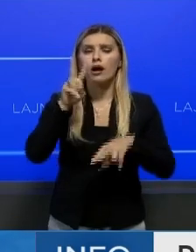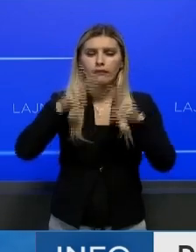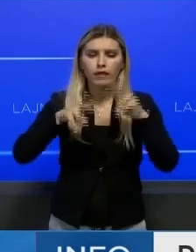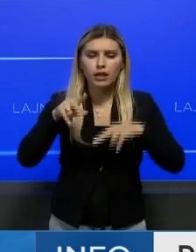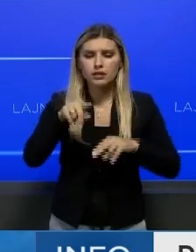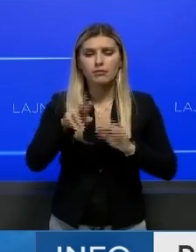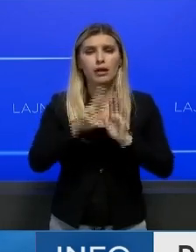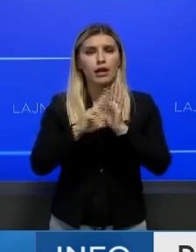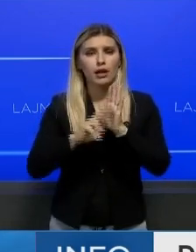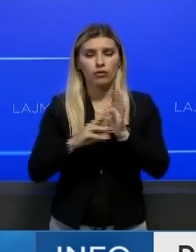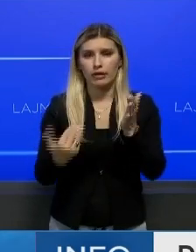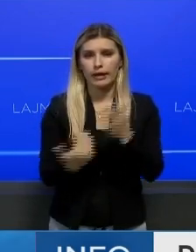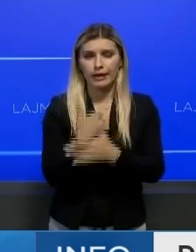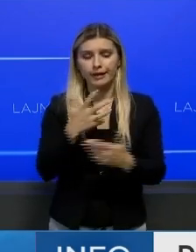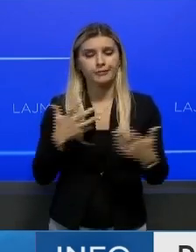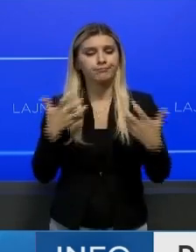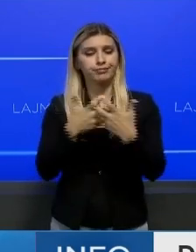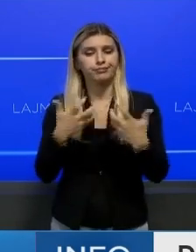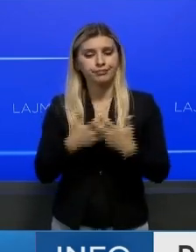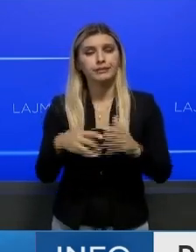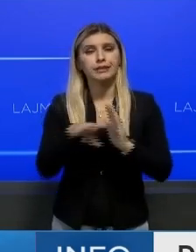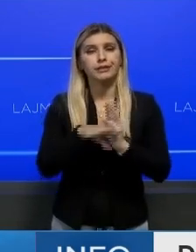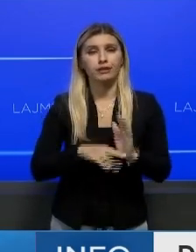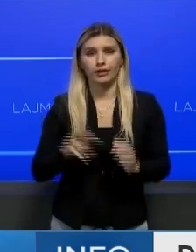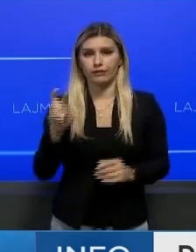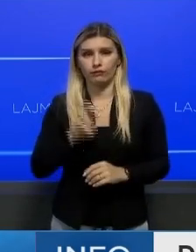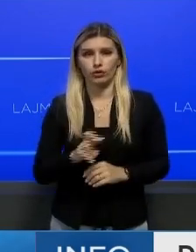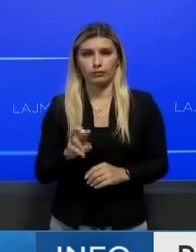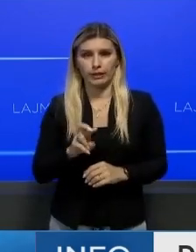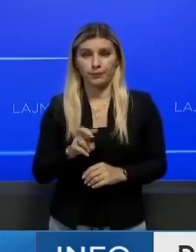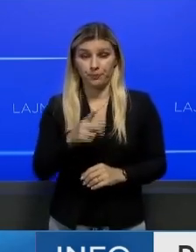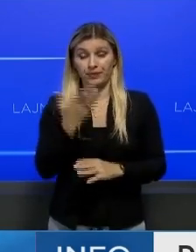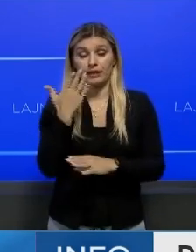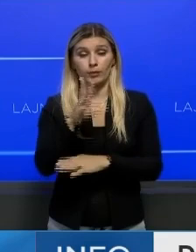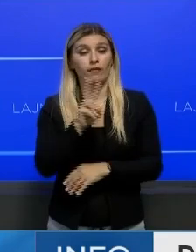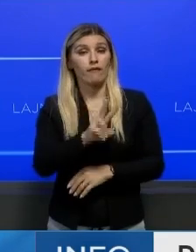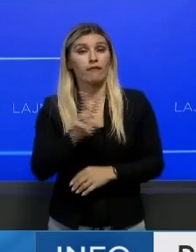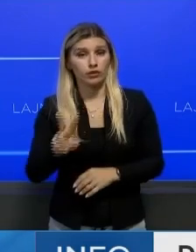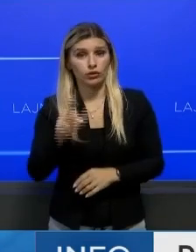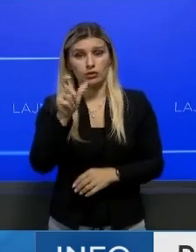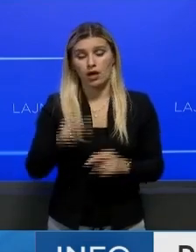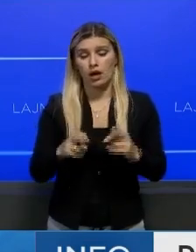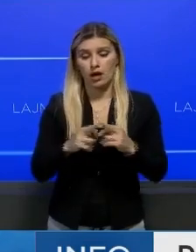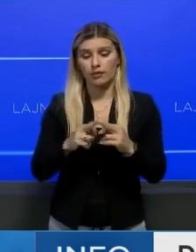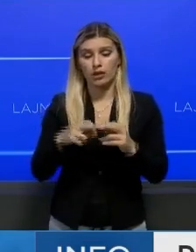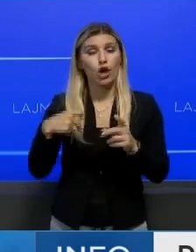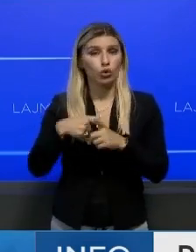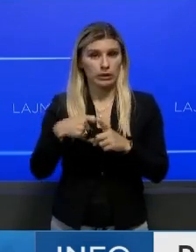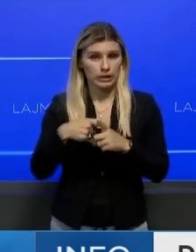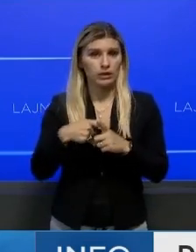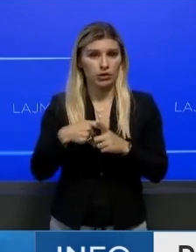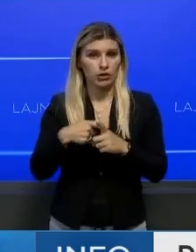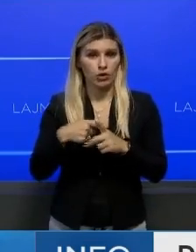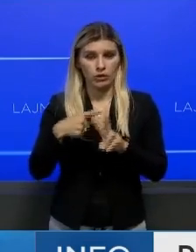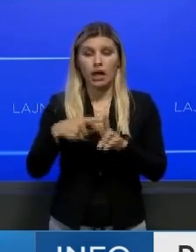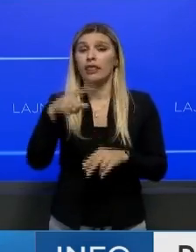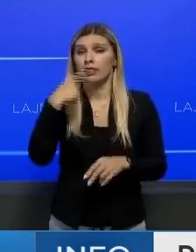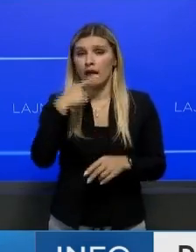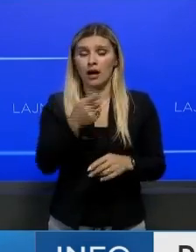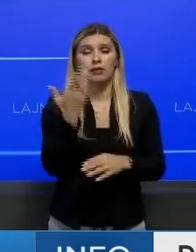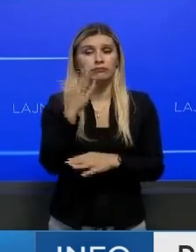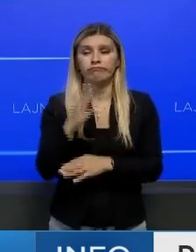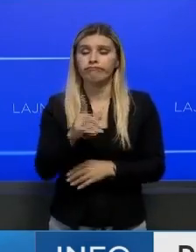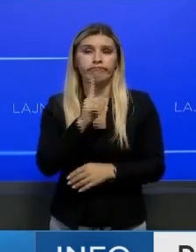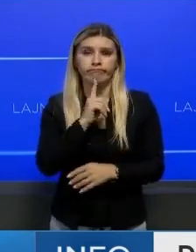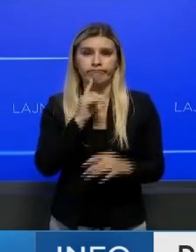në aspektin e përpueshëmëris me legislacionin e bëjes. Deputetja e vetë vendosje Sarbresha Kryeziu Hyseni thasë se në munges të